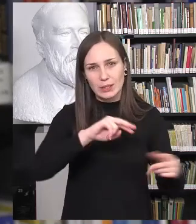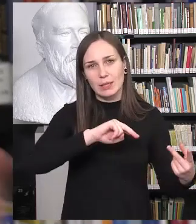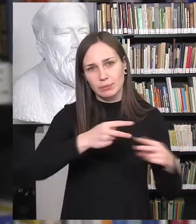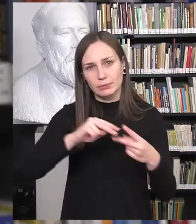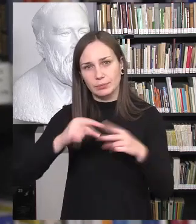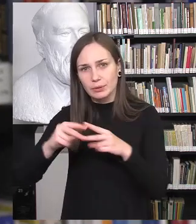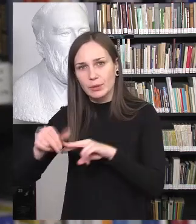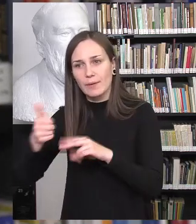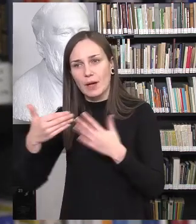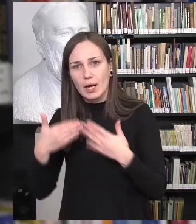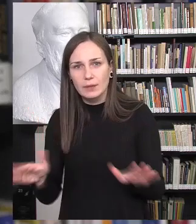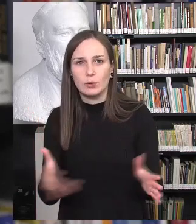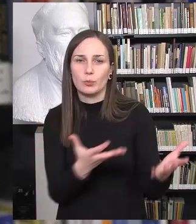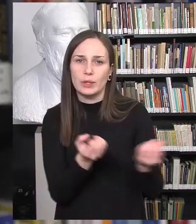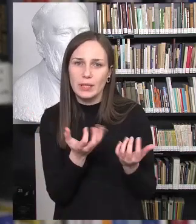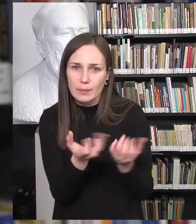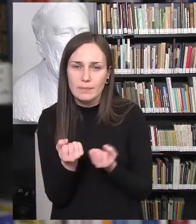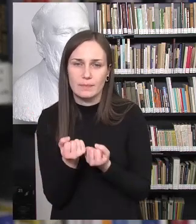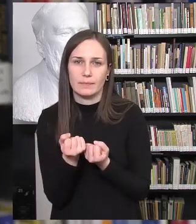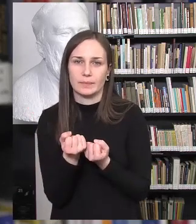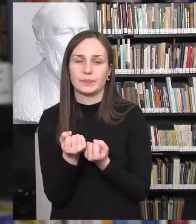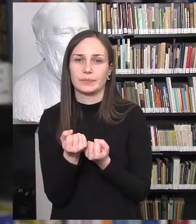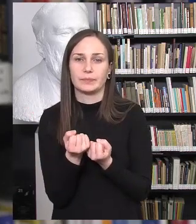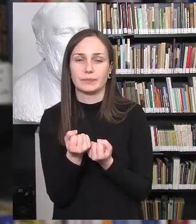didesnį atvirumą ir priėmimą vieni kitų.